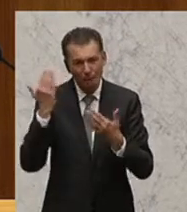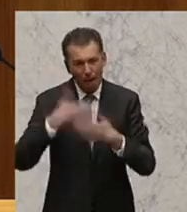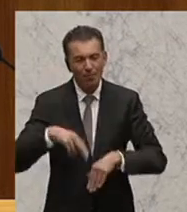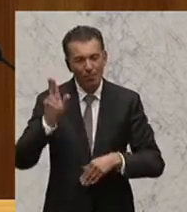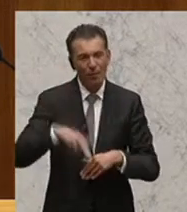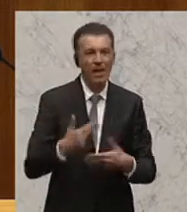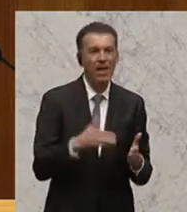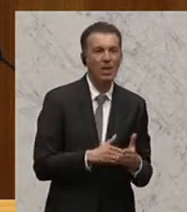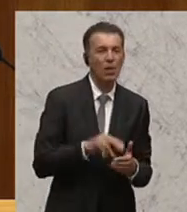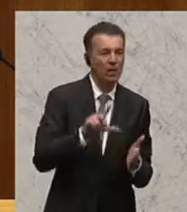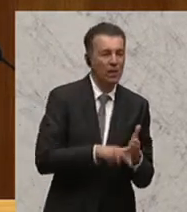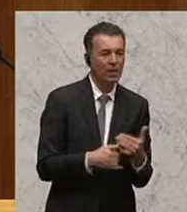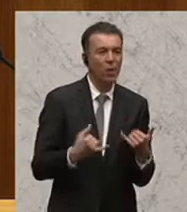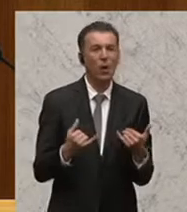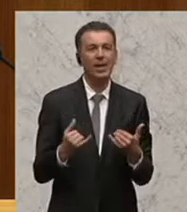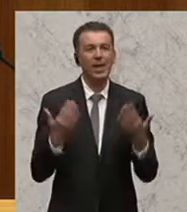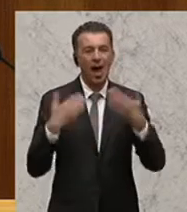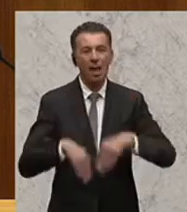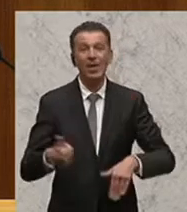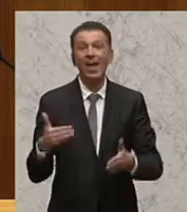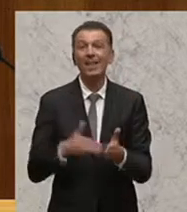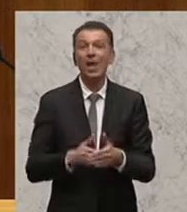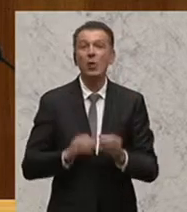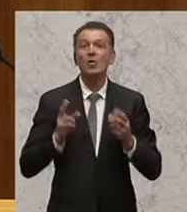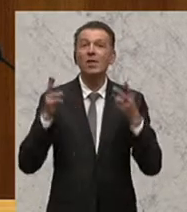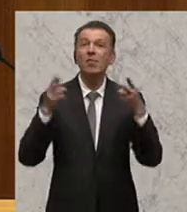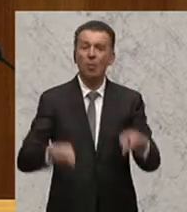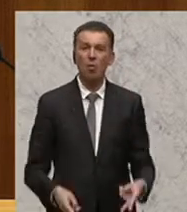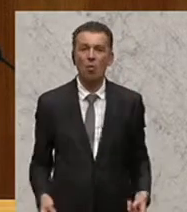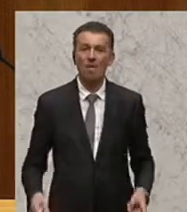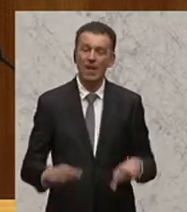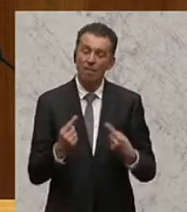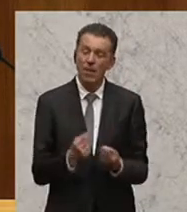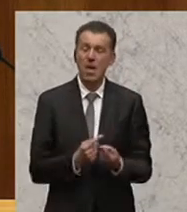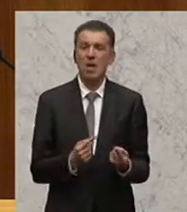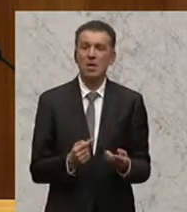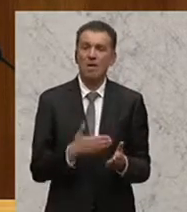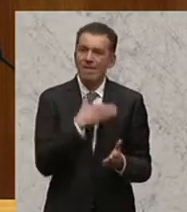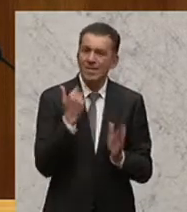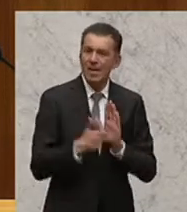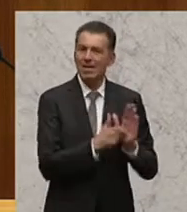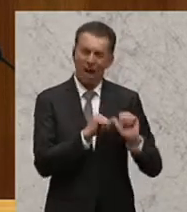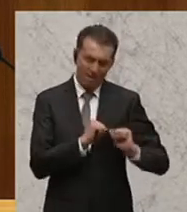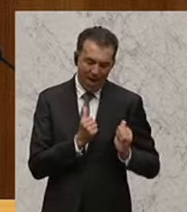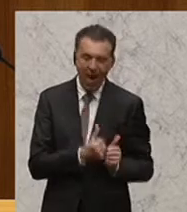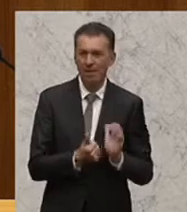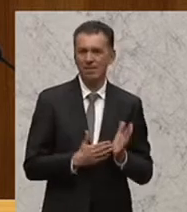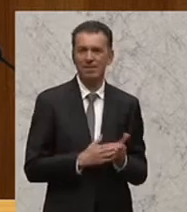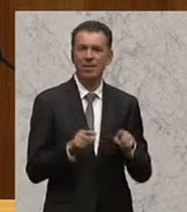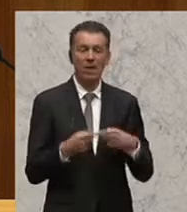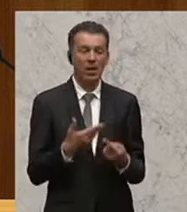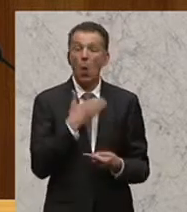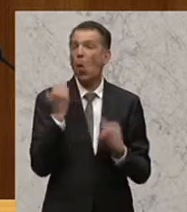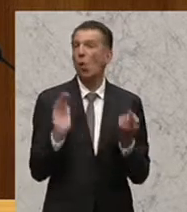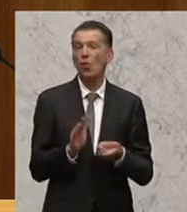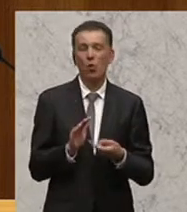Linz, heute Abend 1.000 in Innsbruck seien, wenn wir so beherzt agieren würden, dann hätten wir nicht mehr